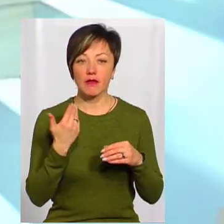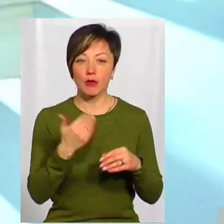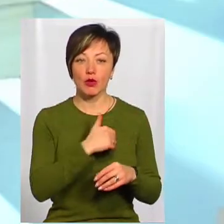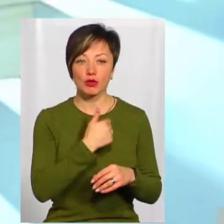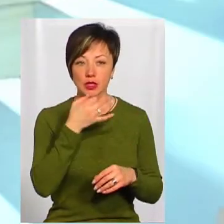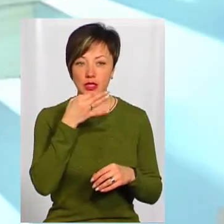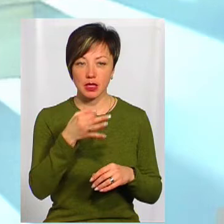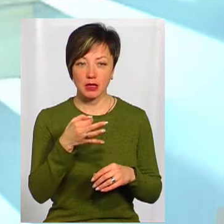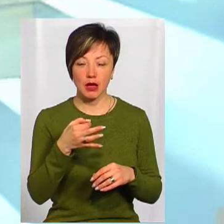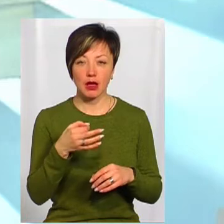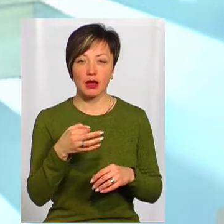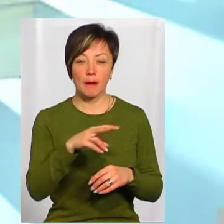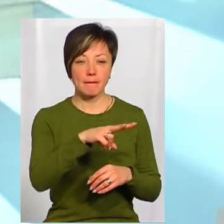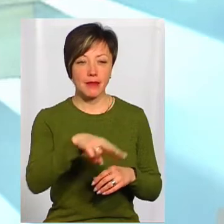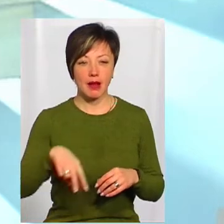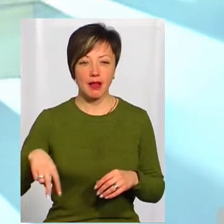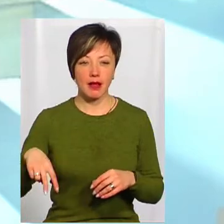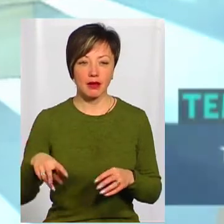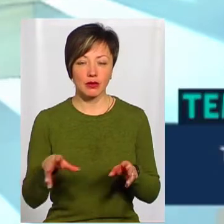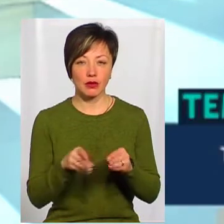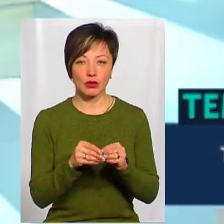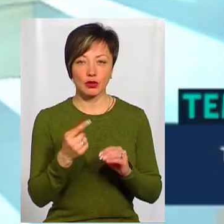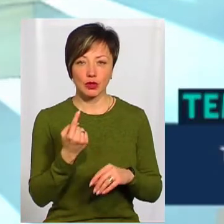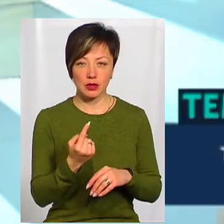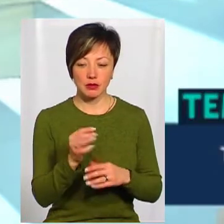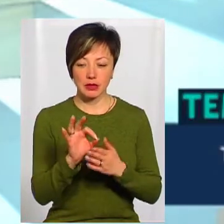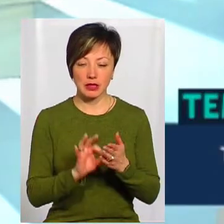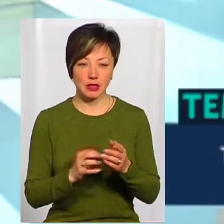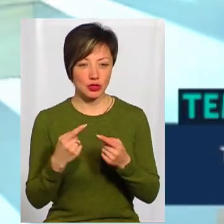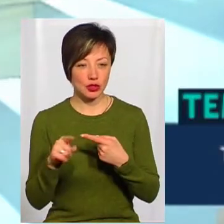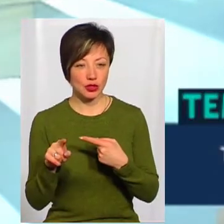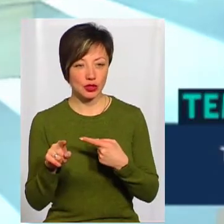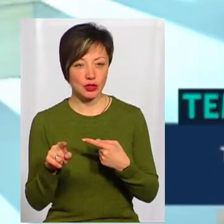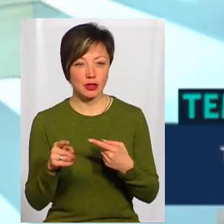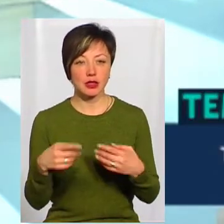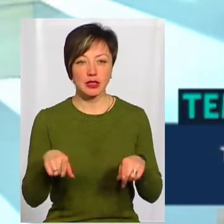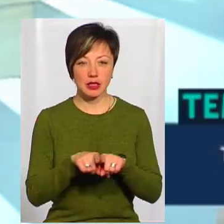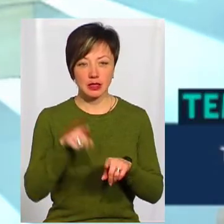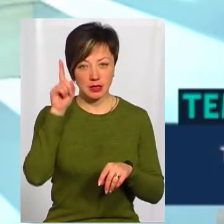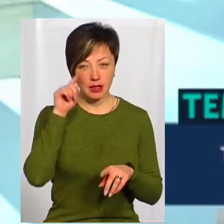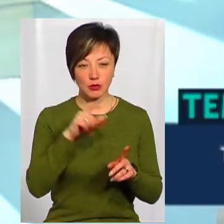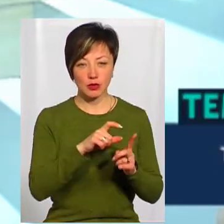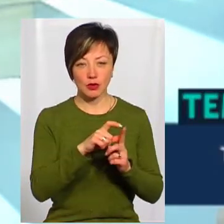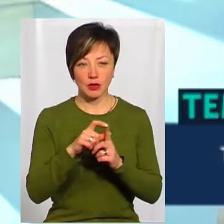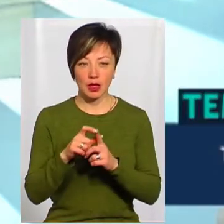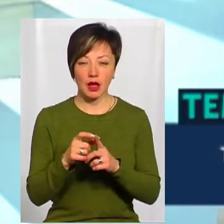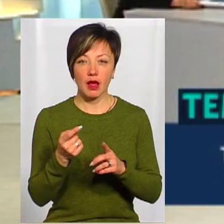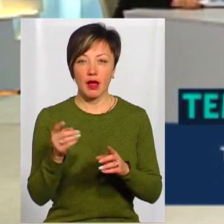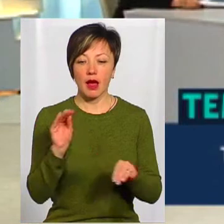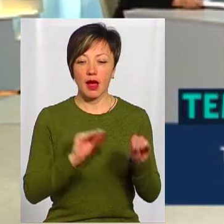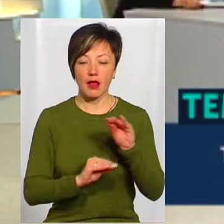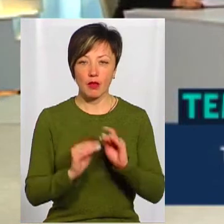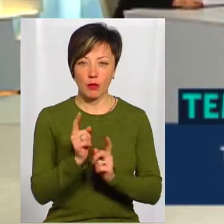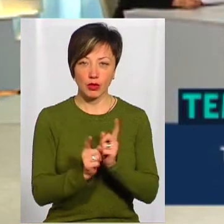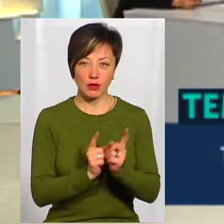хочу сказати, що паралельно з одним йде щось паралельно, інше, ми таке знаємо слово, як геномодифіковані.